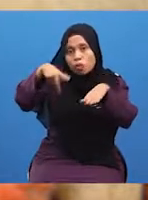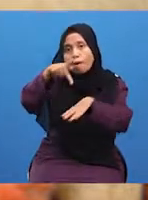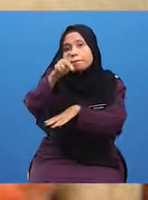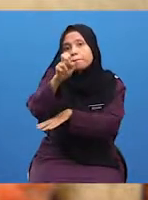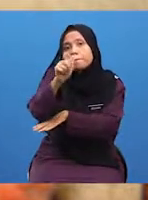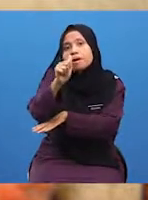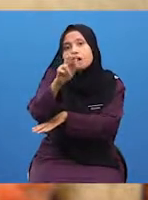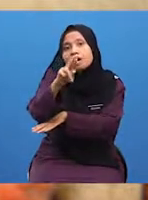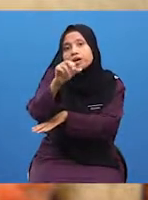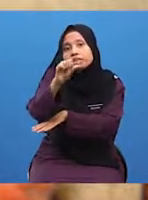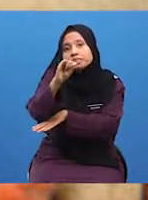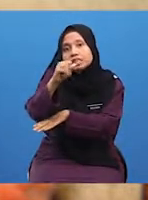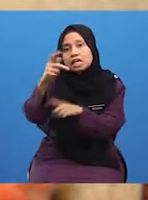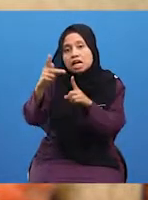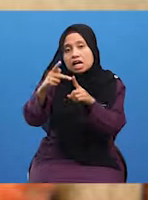Cina Selatan.